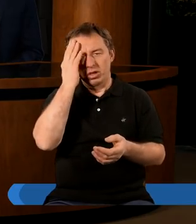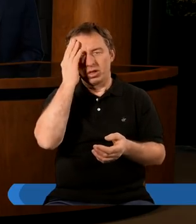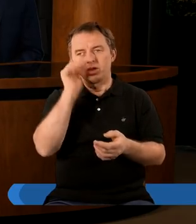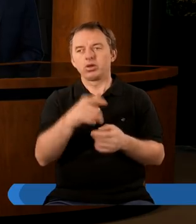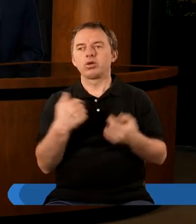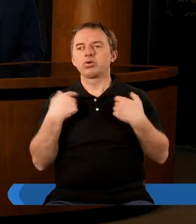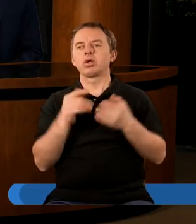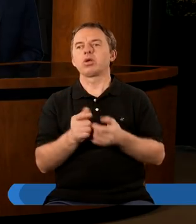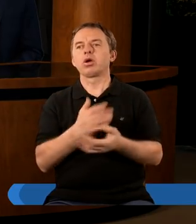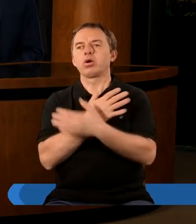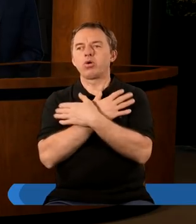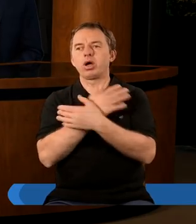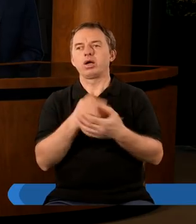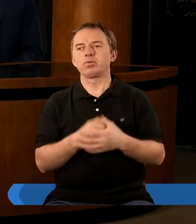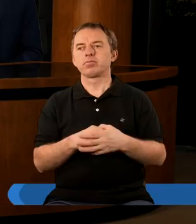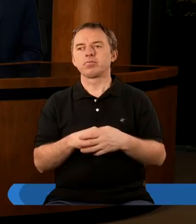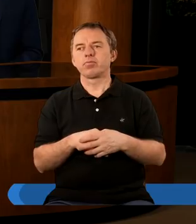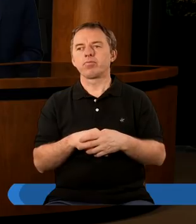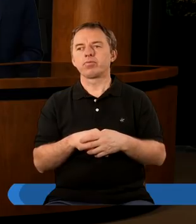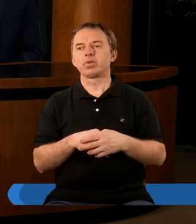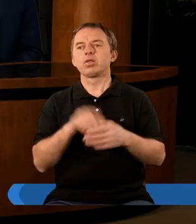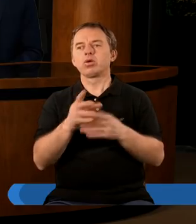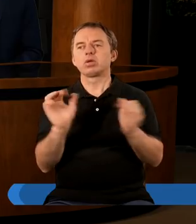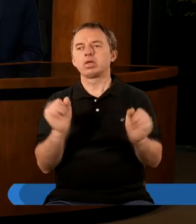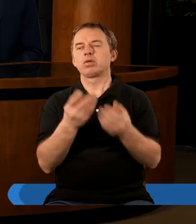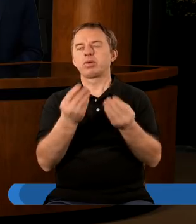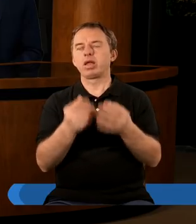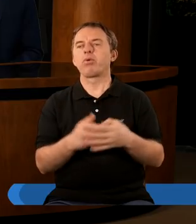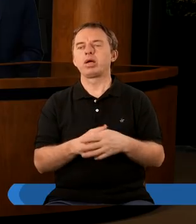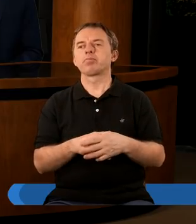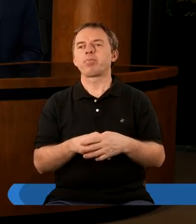dlatego tylko, że po prostu nas kocha. I to jest niesamowite.